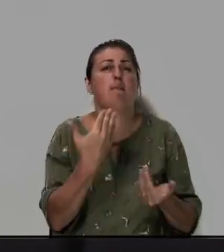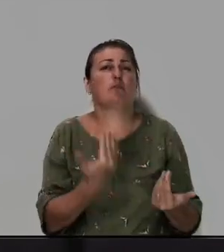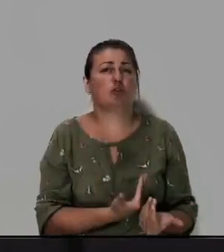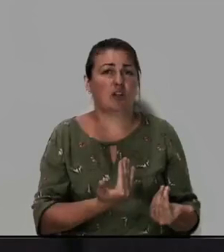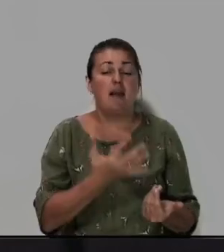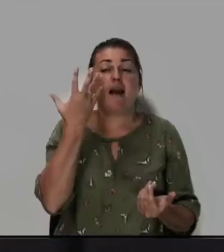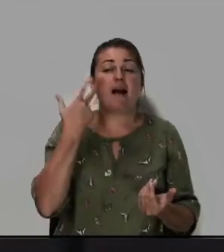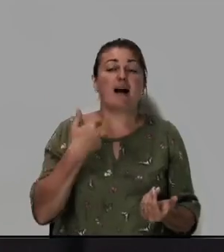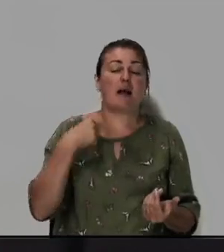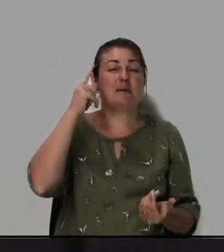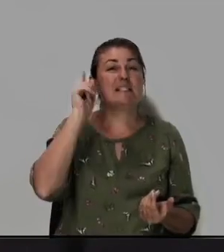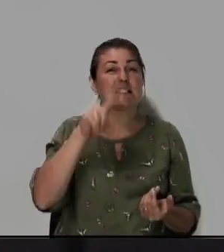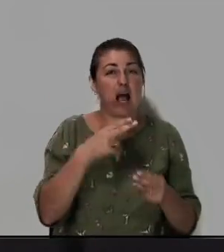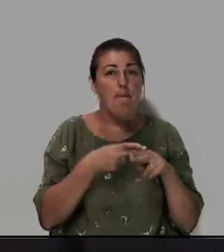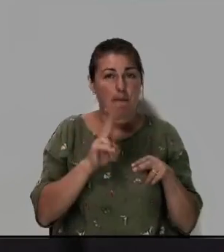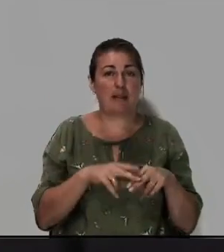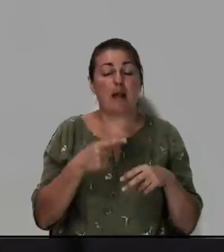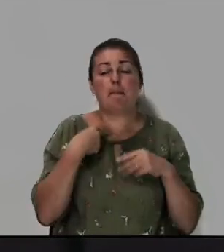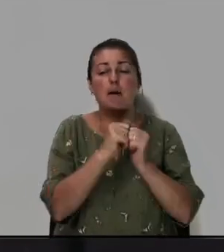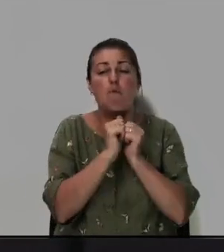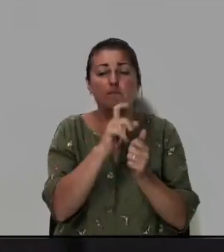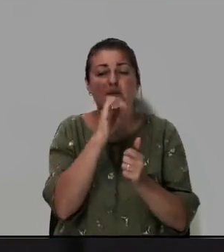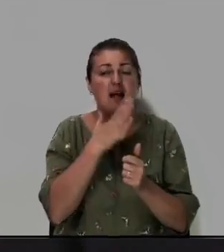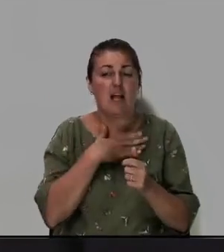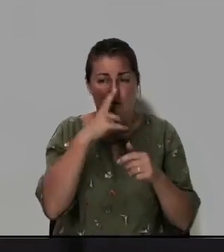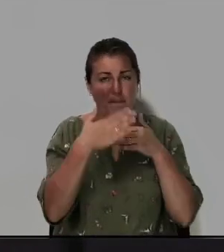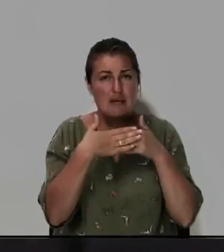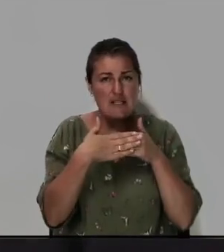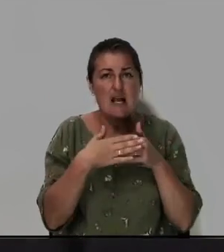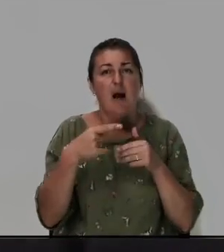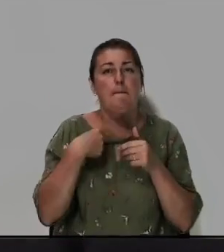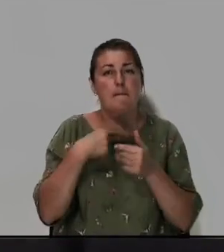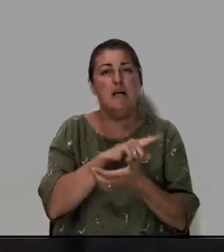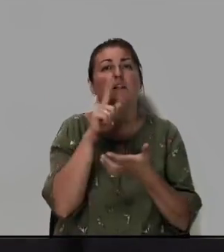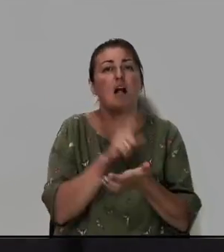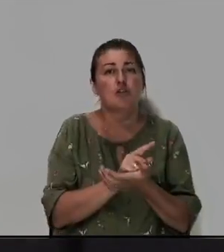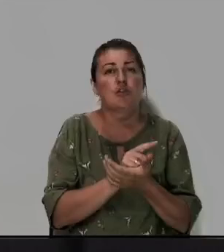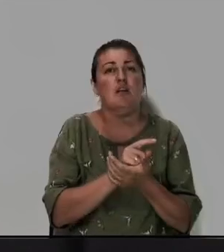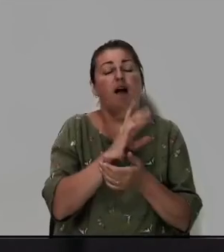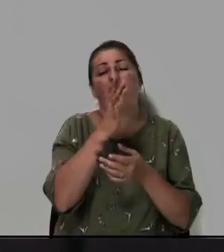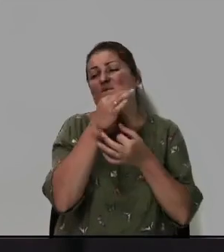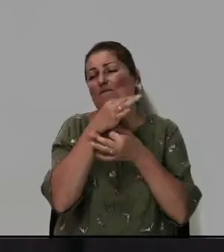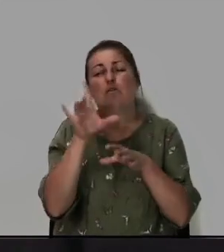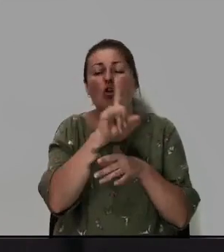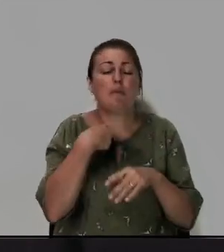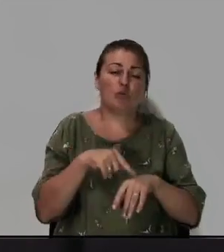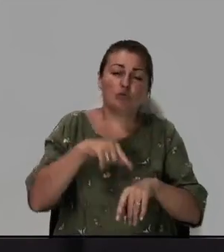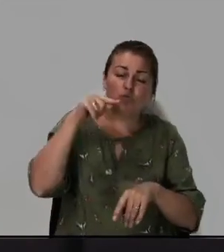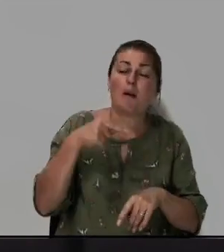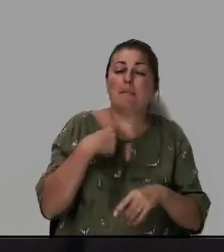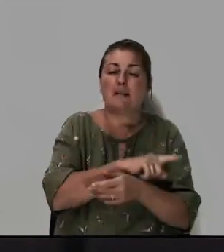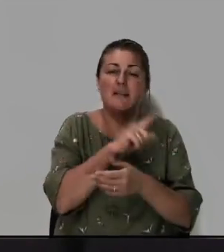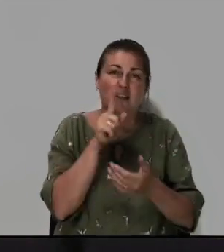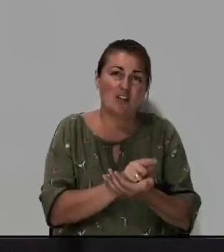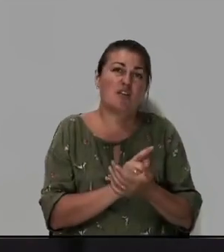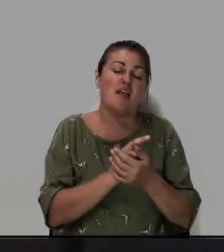И когда мы знаем об этом, и мы молимся за наших близких, мы должны вопреки все, что мы чувствуем, мы должны